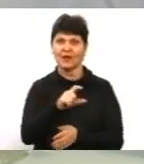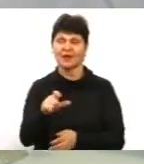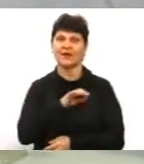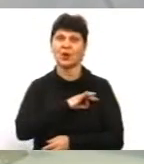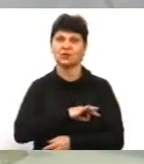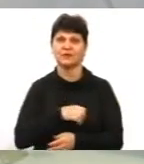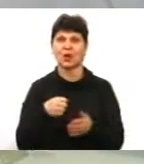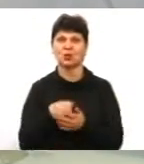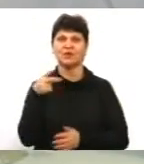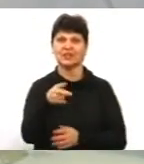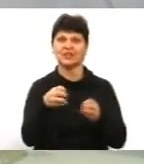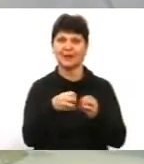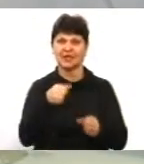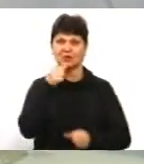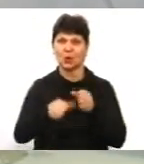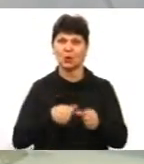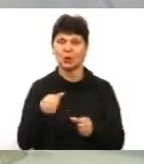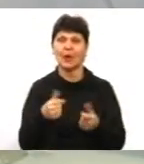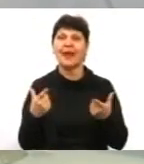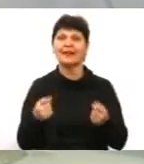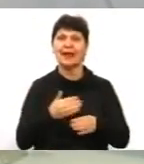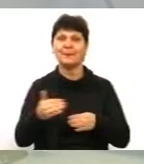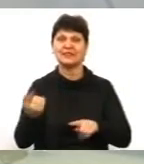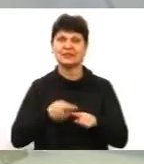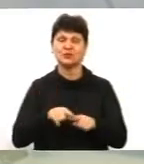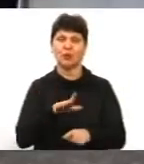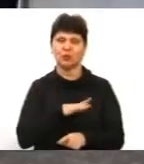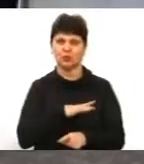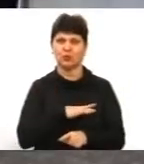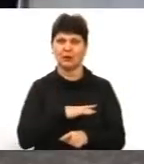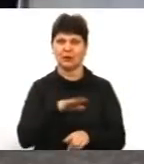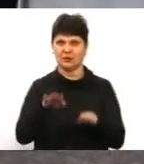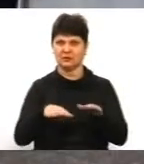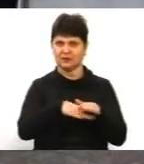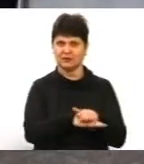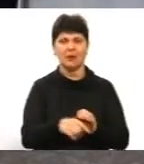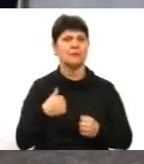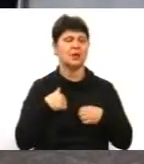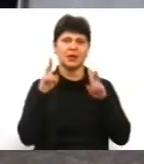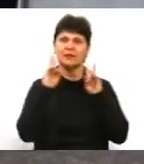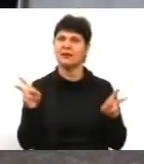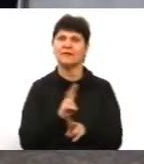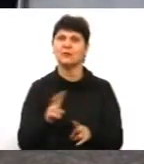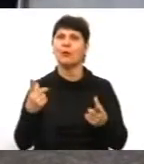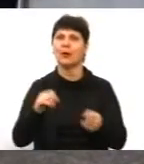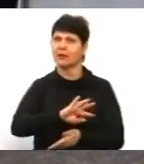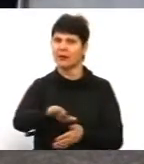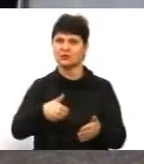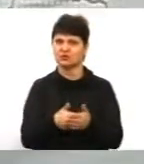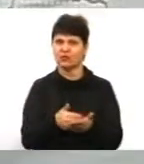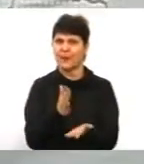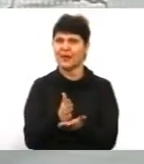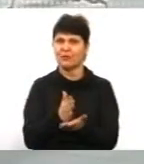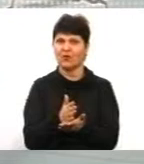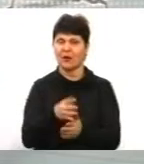2015-го. Де після цього були прилади на складах? Ну, мені невідомо, де їхнє було до цього часу перебування. Я